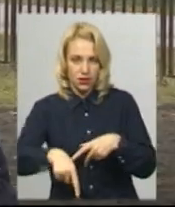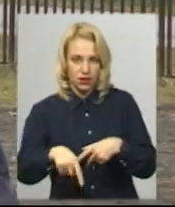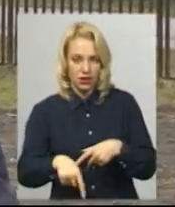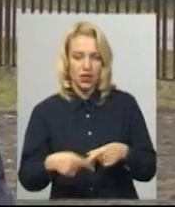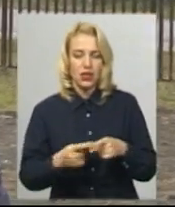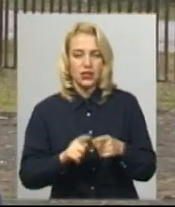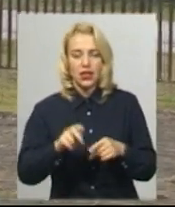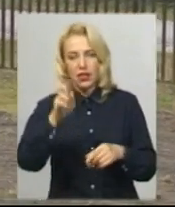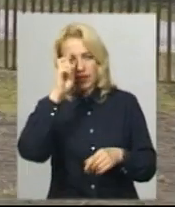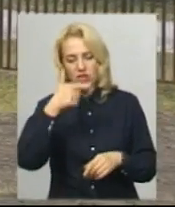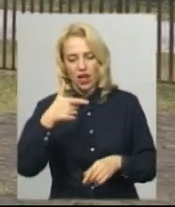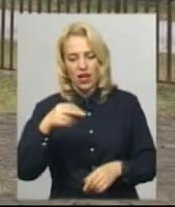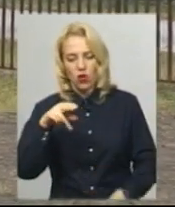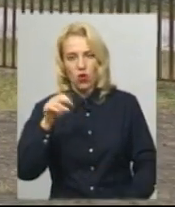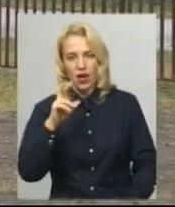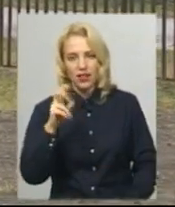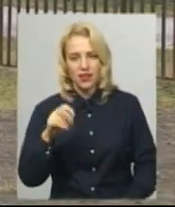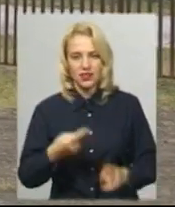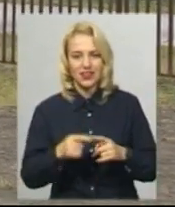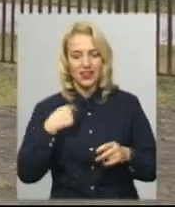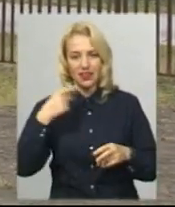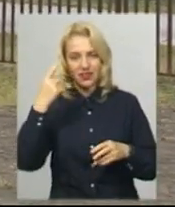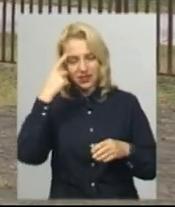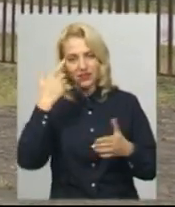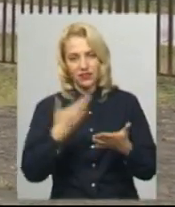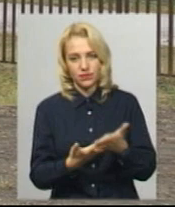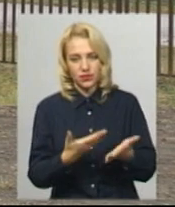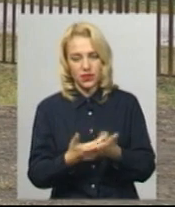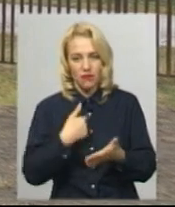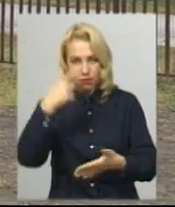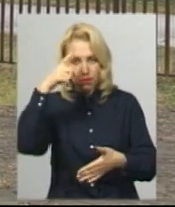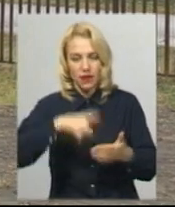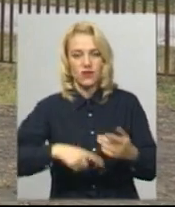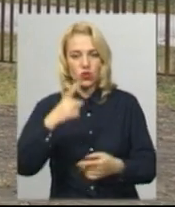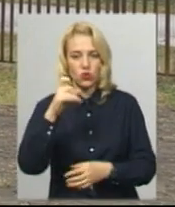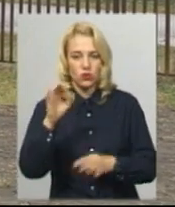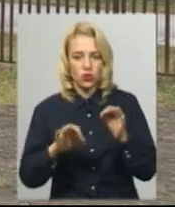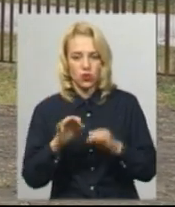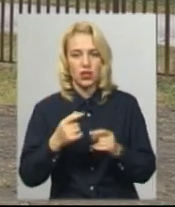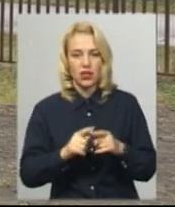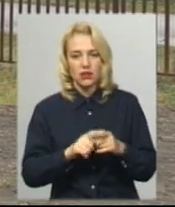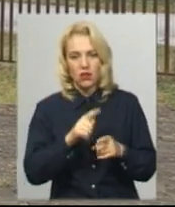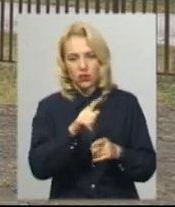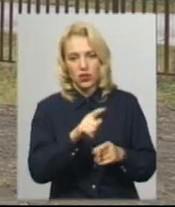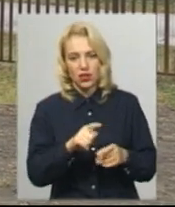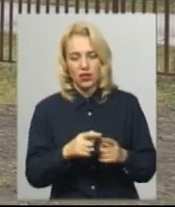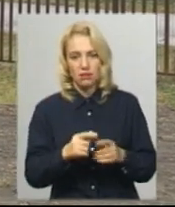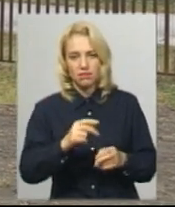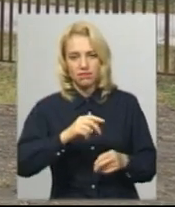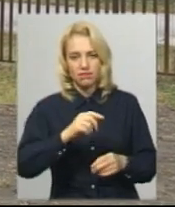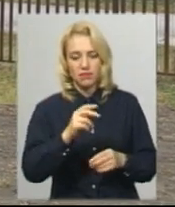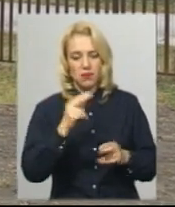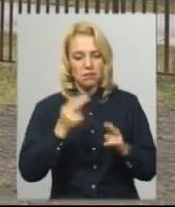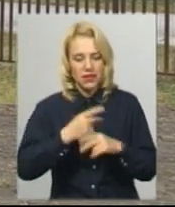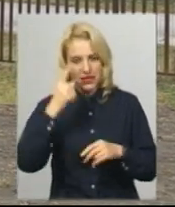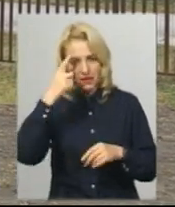Це держава кадастр, я думаю, це, не я не думаю, це я впевнений в цьому 100%, що держава кадастр без відома громади, без відома,